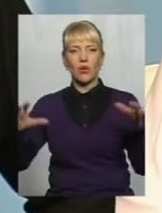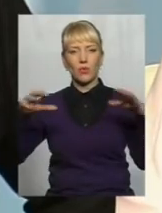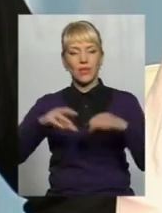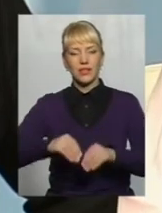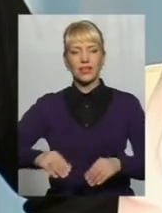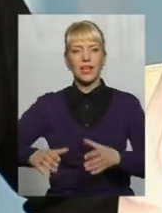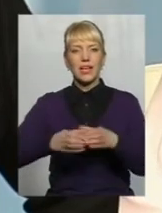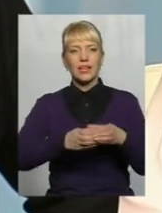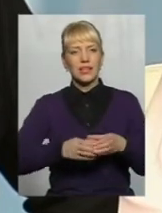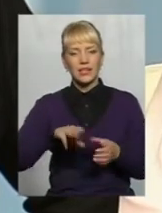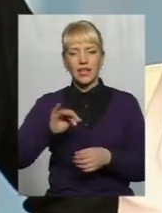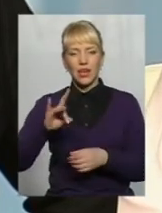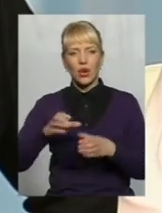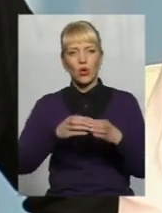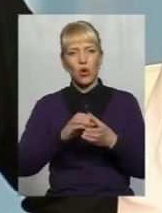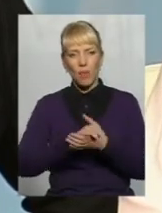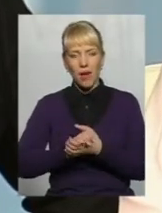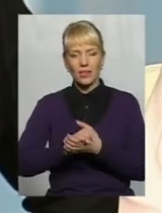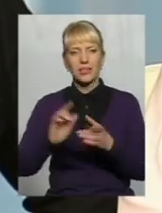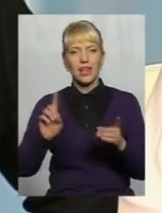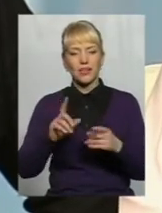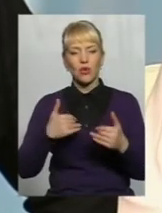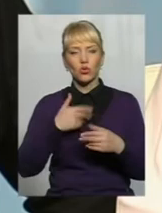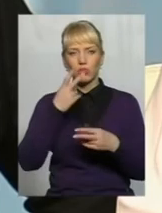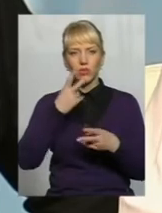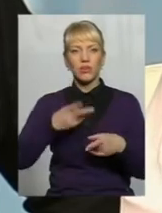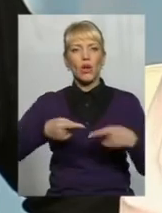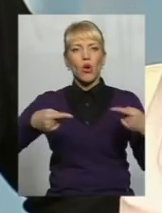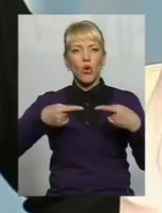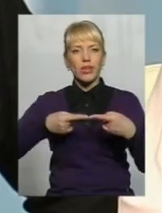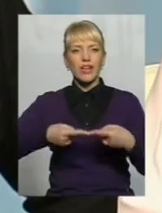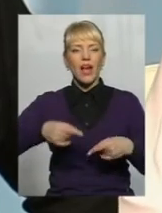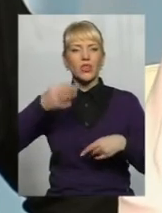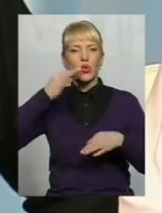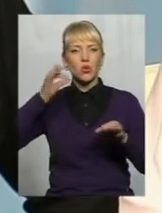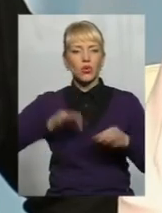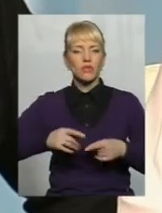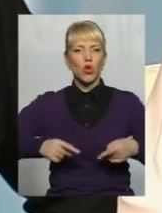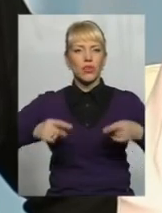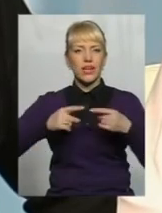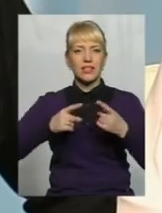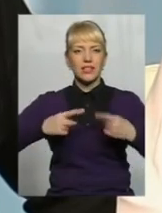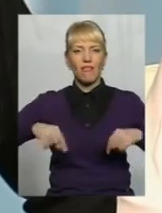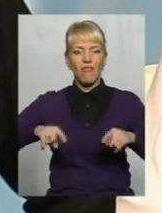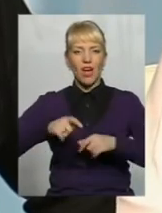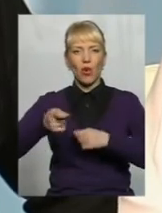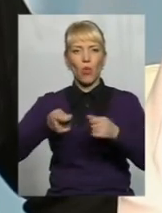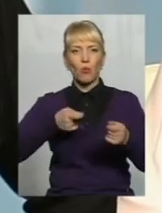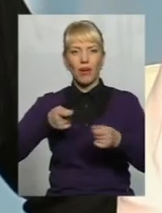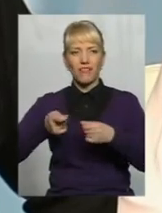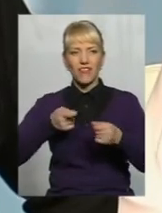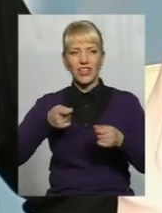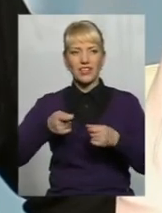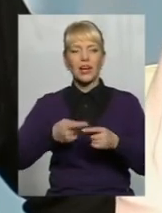хочуть подивитися конкретний досвід в конкретних сферах управління об'єднаного громадою Що робити,